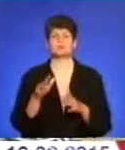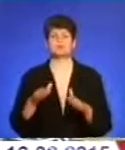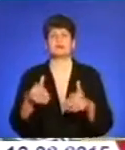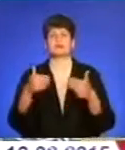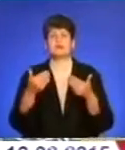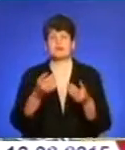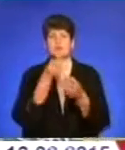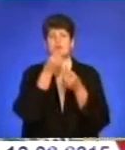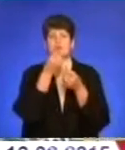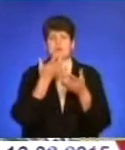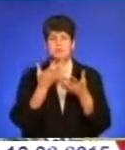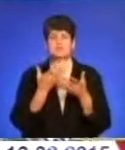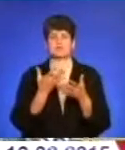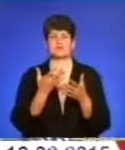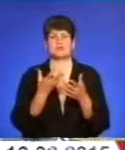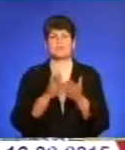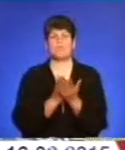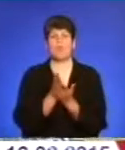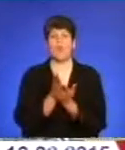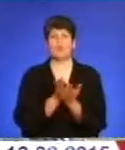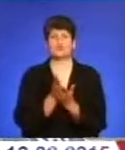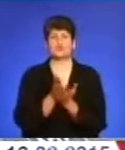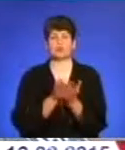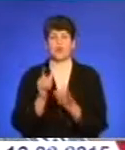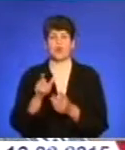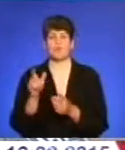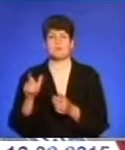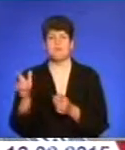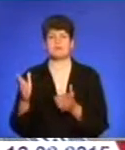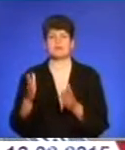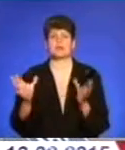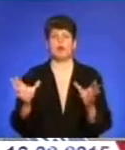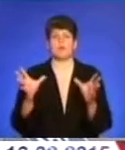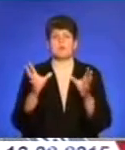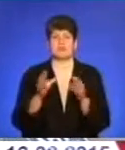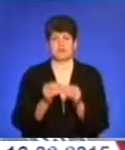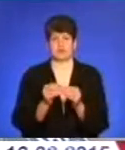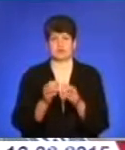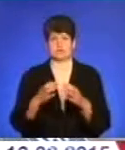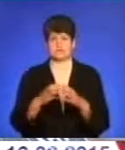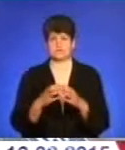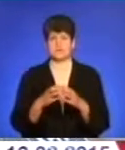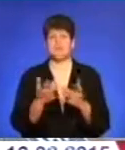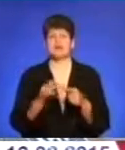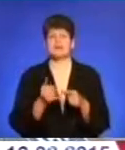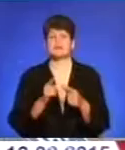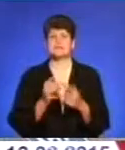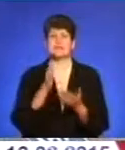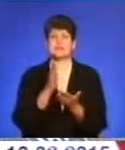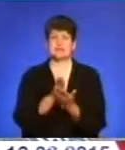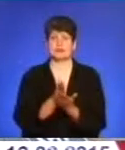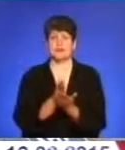позитивні, хороші послуги громадянам, які об'єднаються в громаду. А це є і